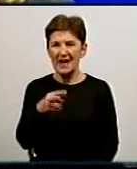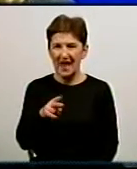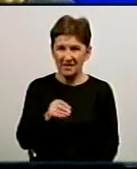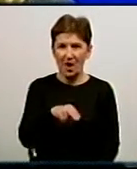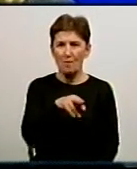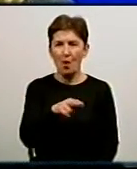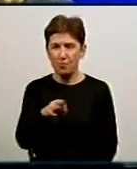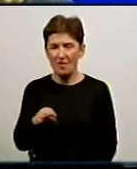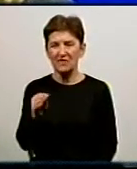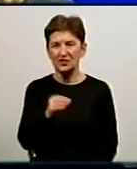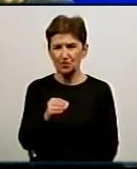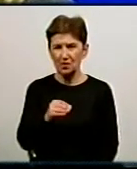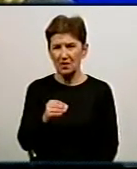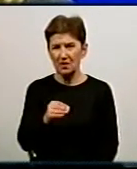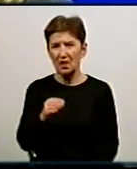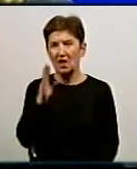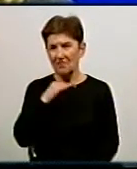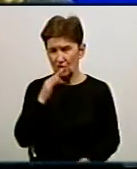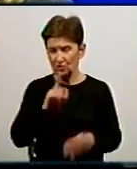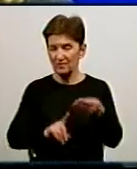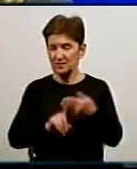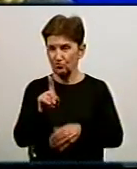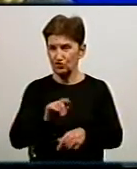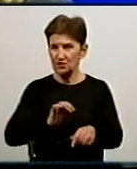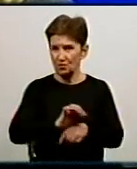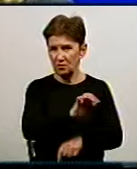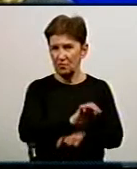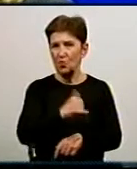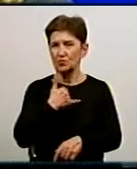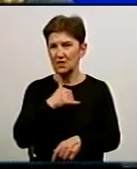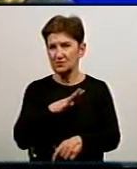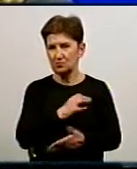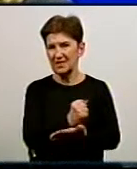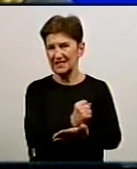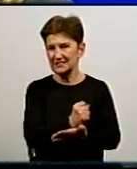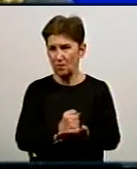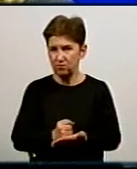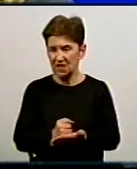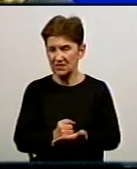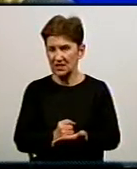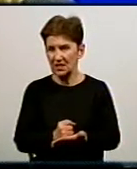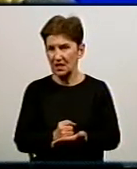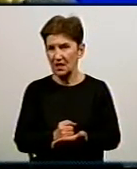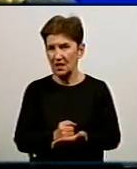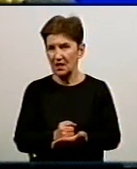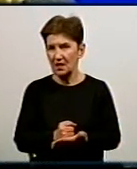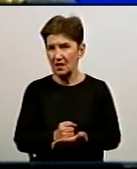ці райони ми воду подавали спочатку, тому що у нас був запас в резервуарі на насосній станції зони 2.